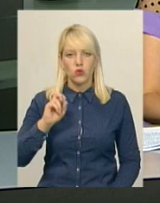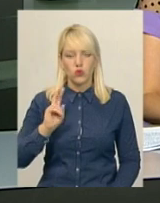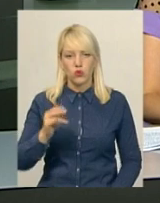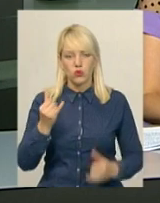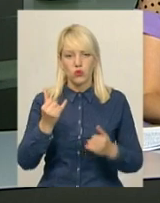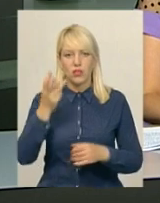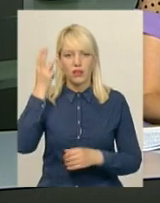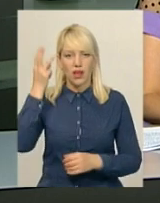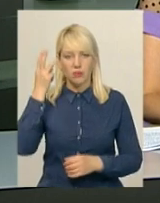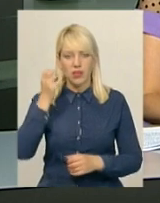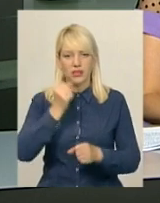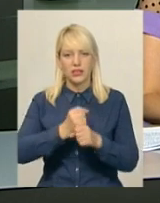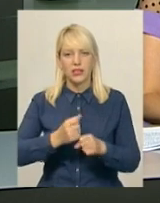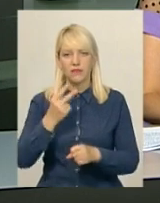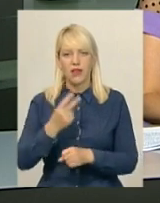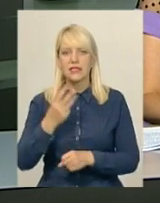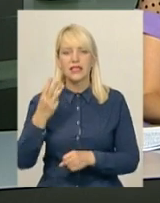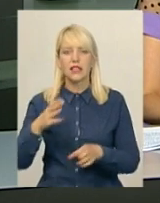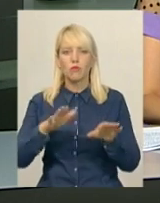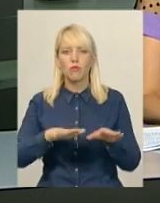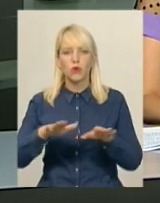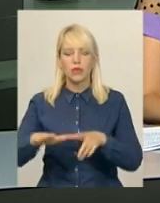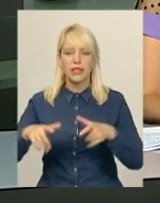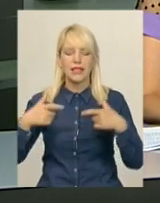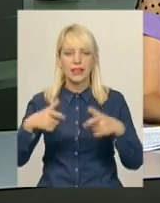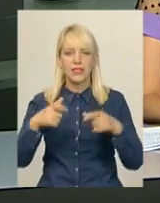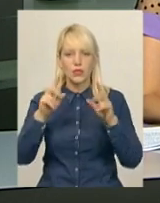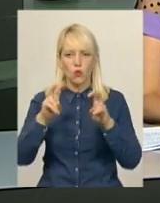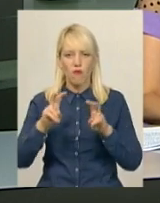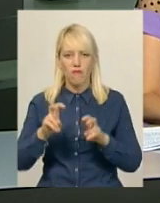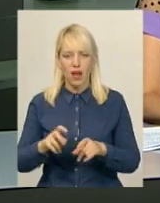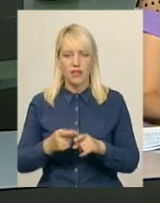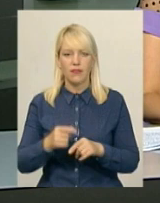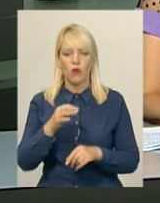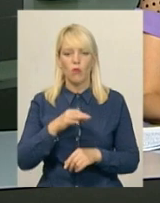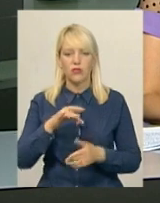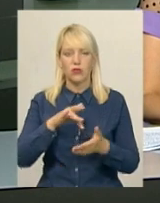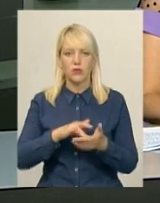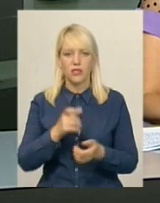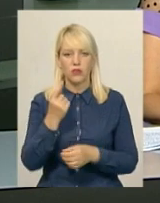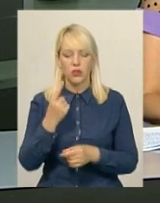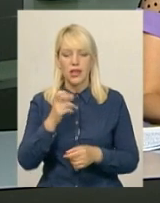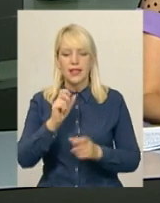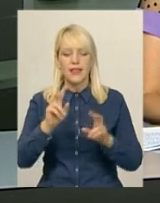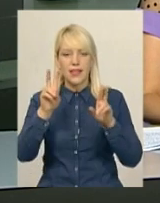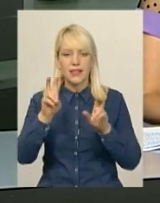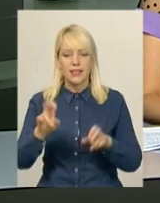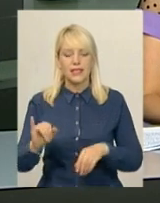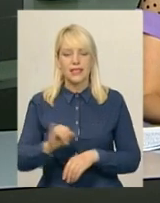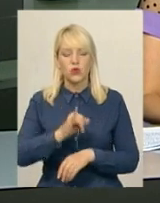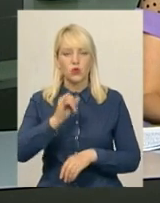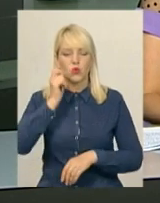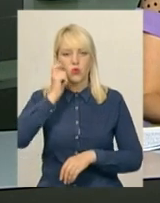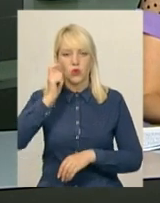Сьогодні на Хмельниччині діяли 23 пункти тестування, із них в обласному центрі 11. На тести з історії України